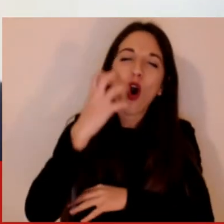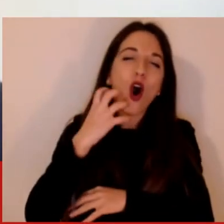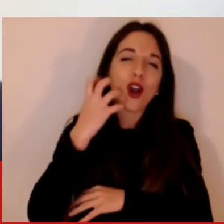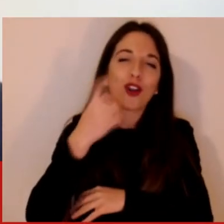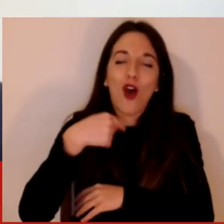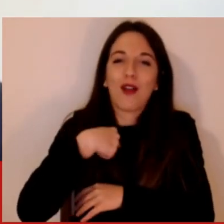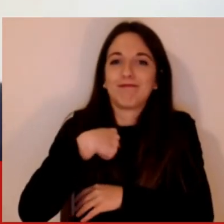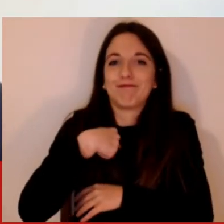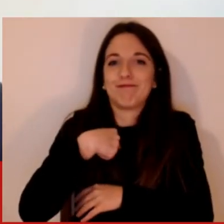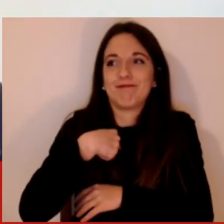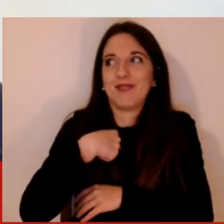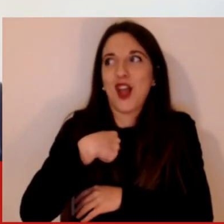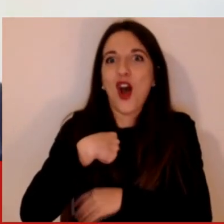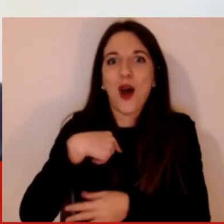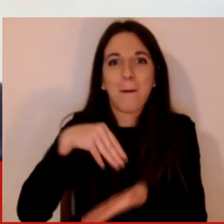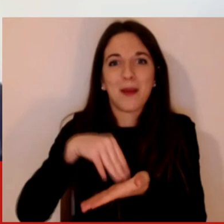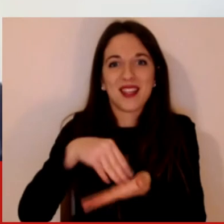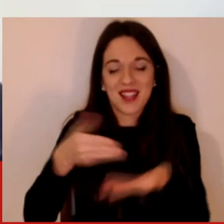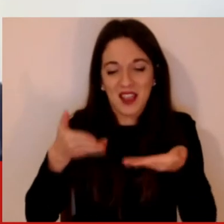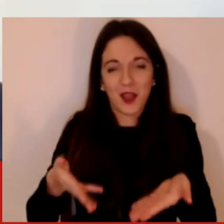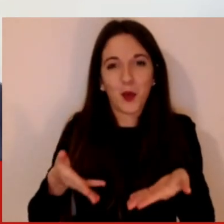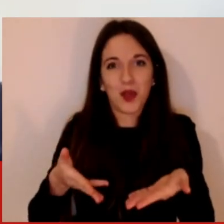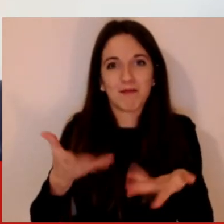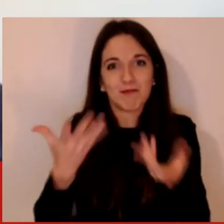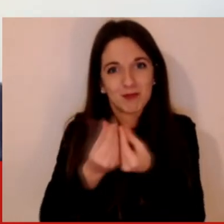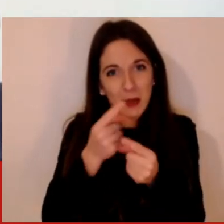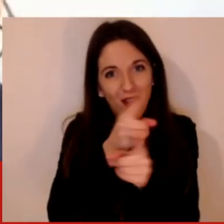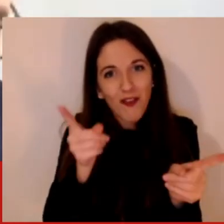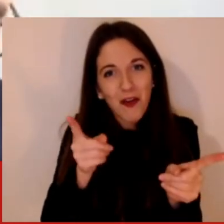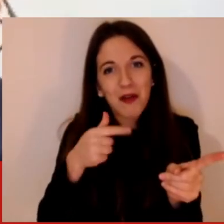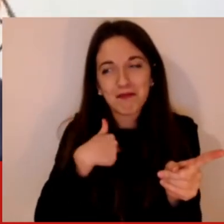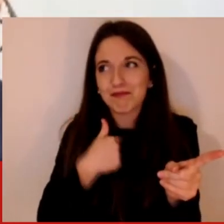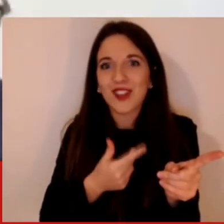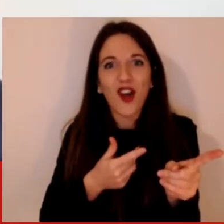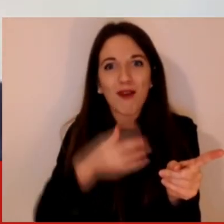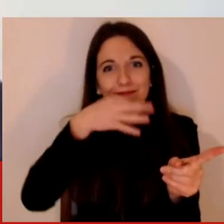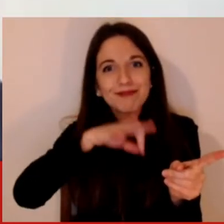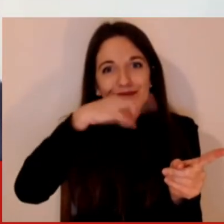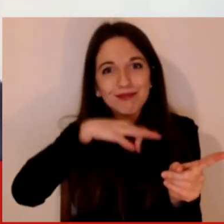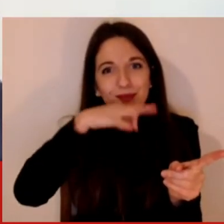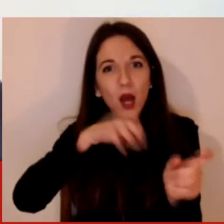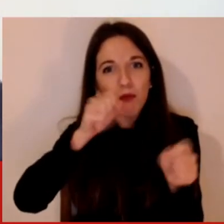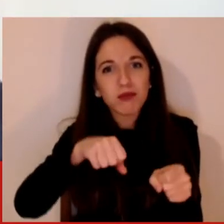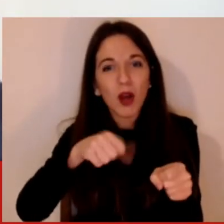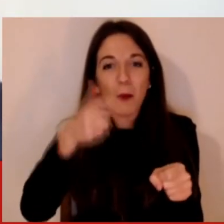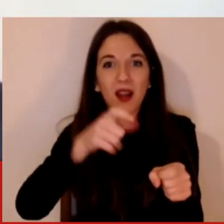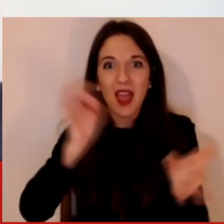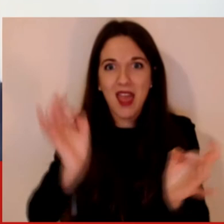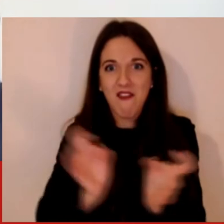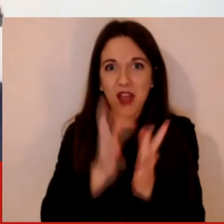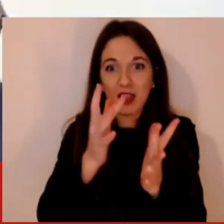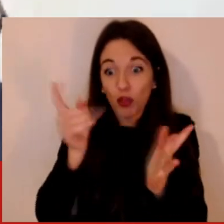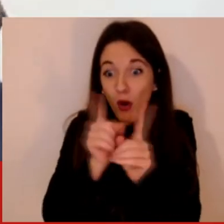avere questa chiacchierata oggi e soprattutto poi in un evento con un numero di